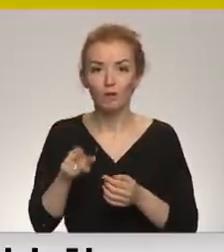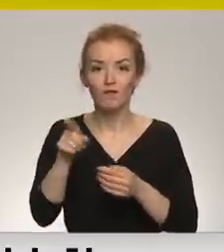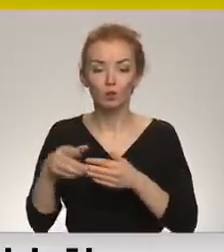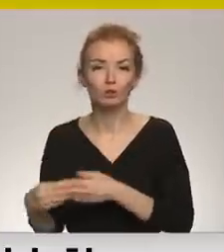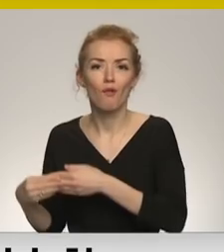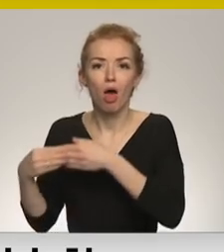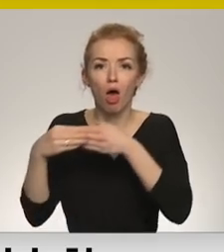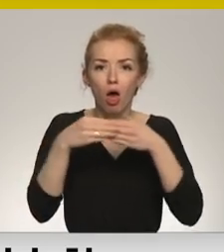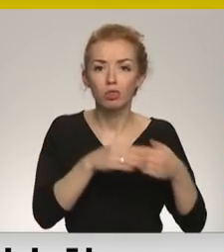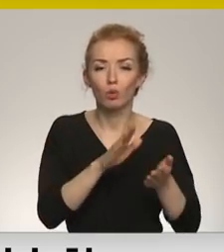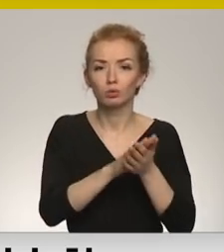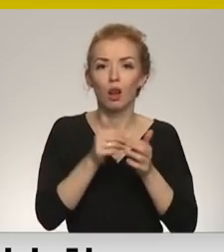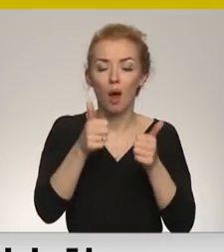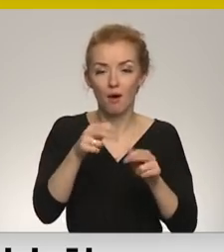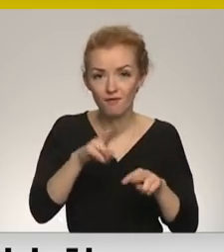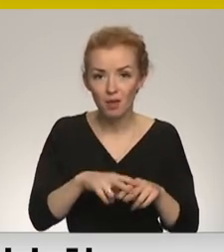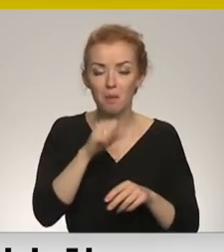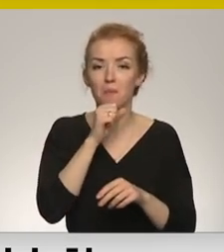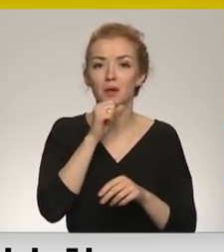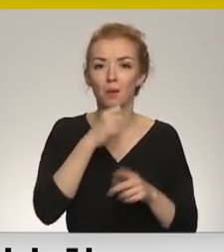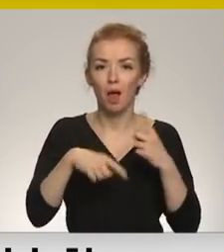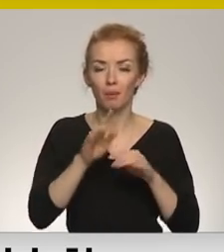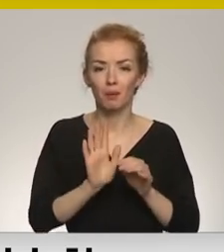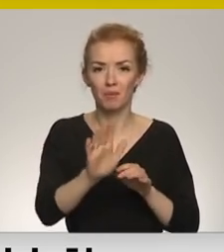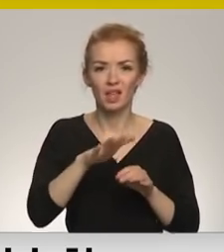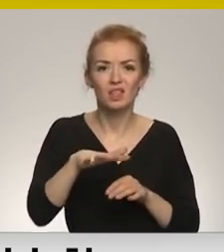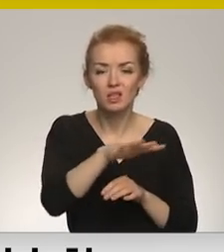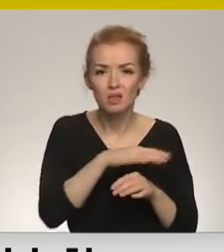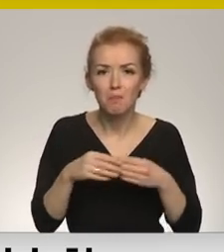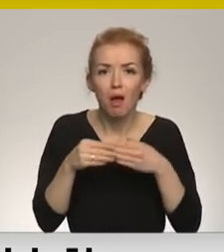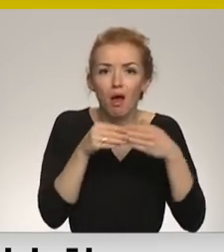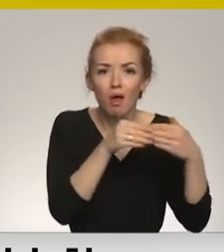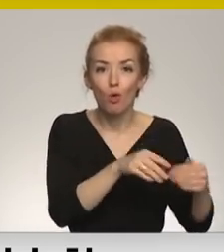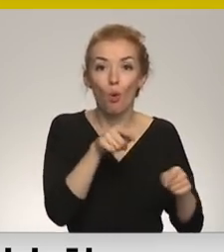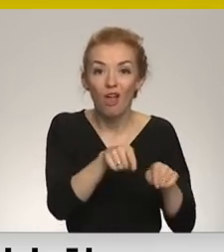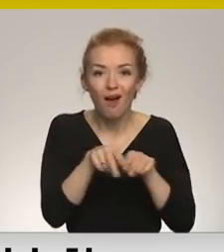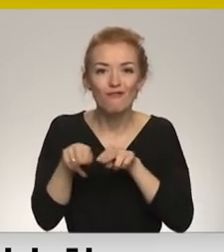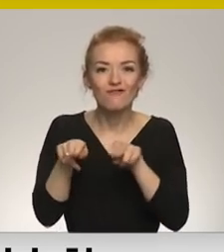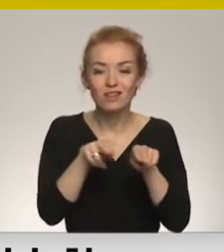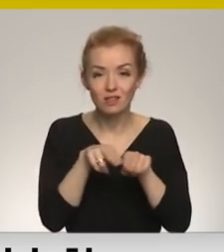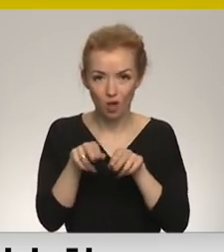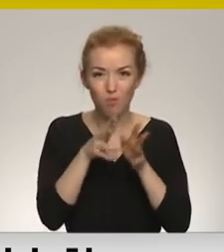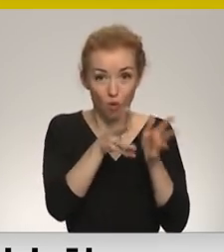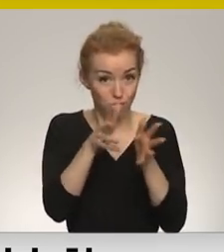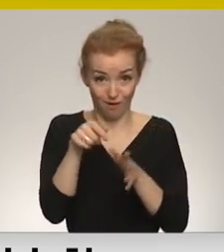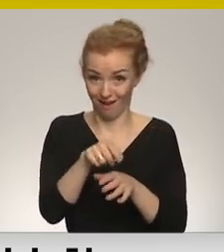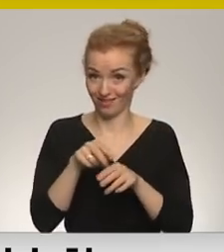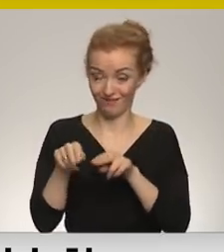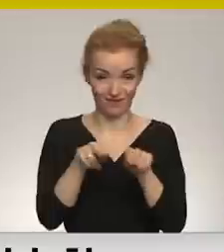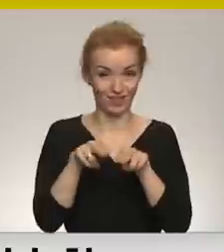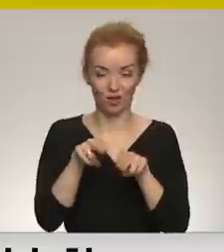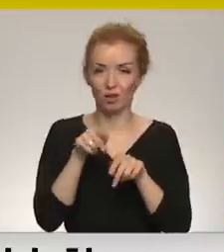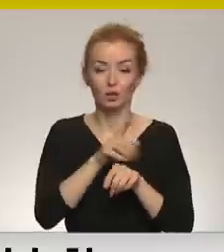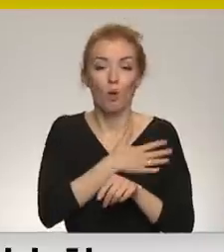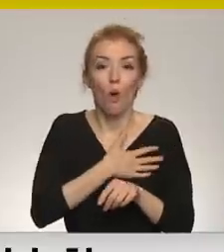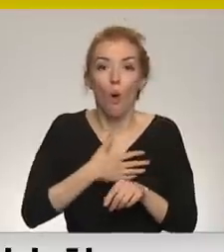vēsti uz labām vietām, pēc tam atpakaļ pie ģimenēm taps vēsti. pat tajā video propagandas ir redzams, ka tas viss ir